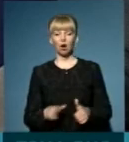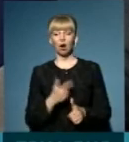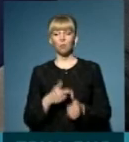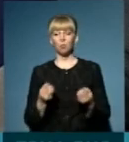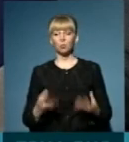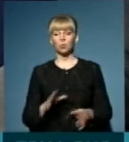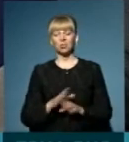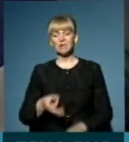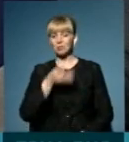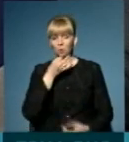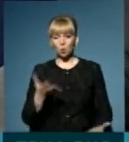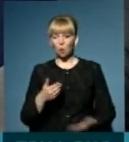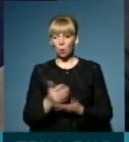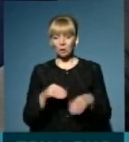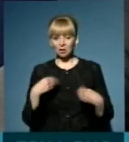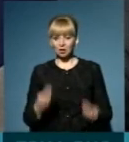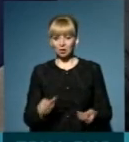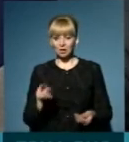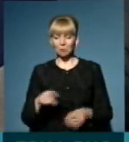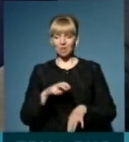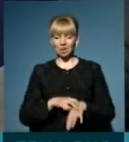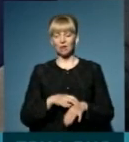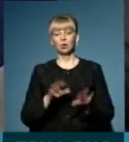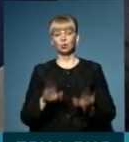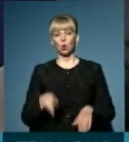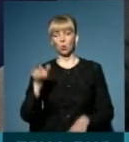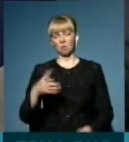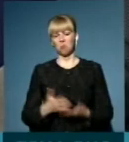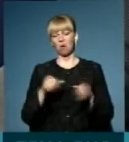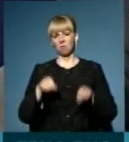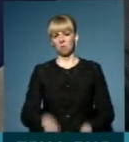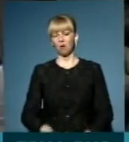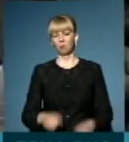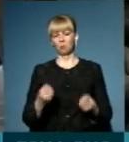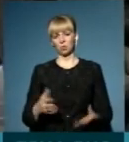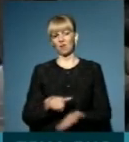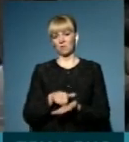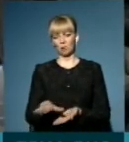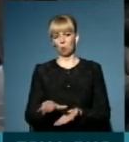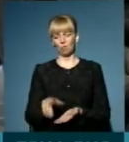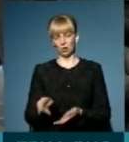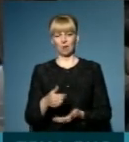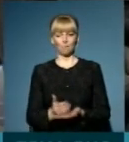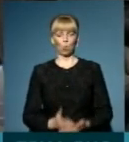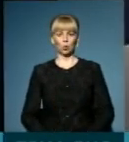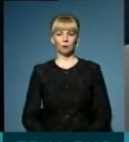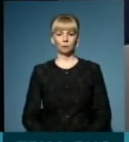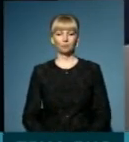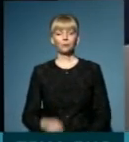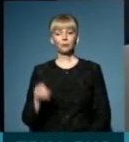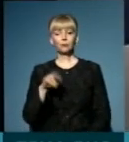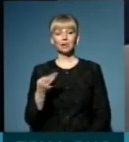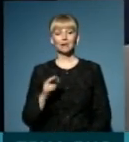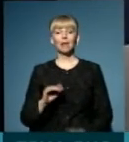якщо просто не сподобались послуги, які надаються цим лікарям, тоді людина вправе просто відмовитись від цих послуг. Для